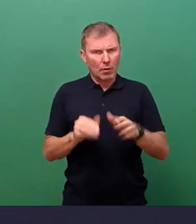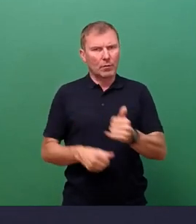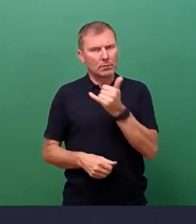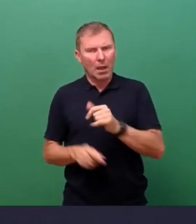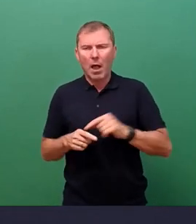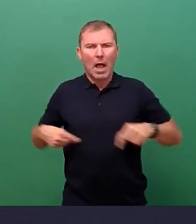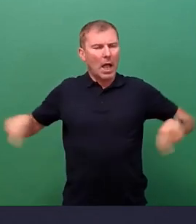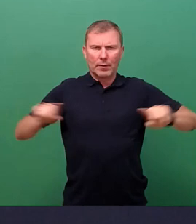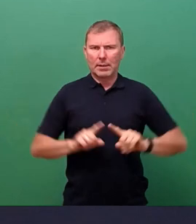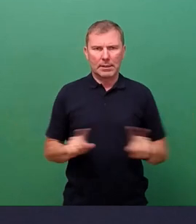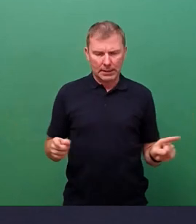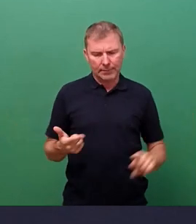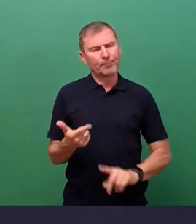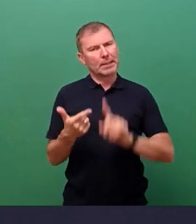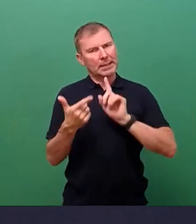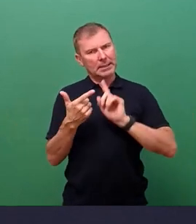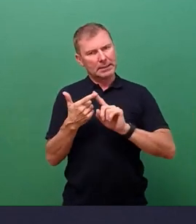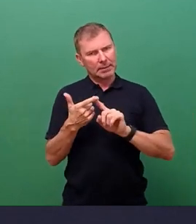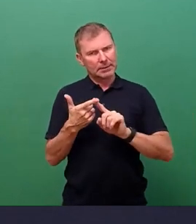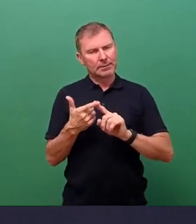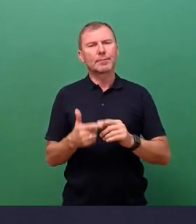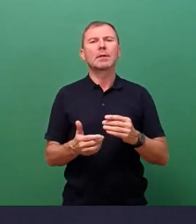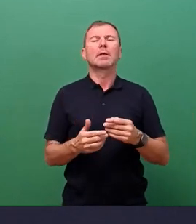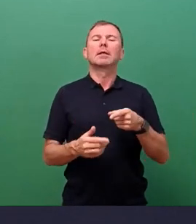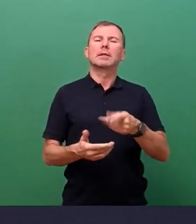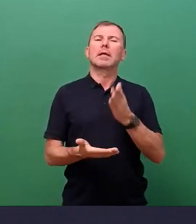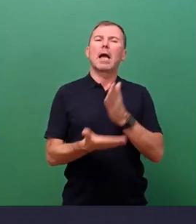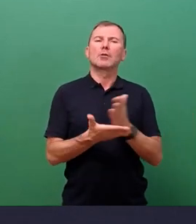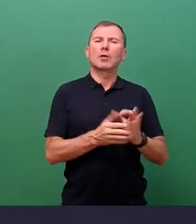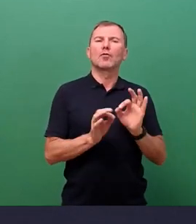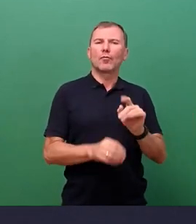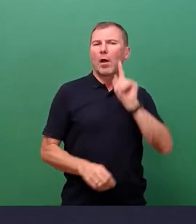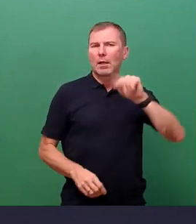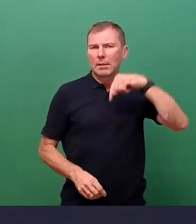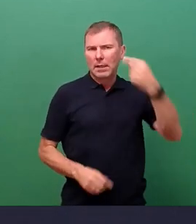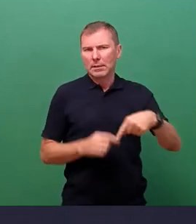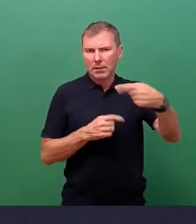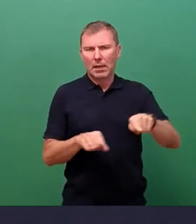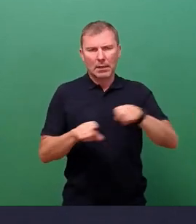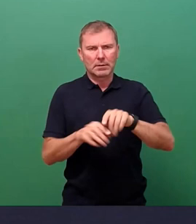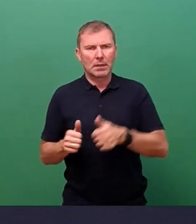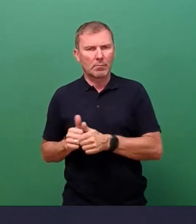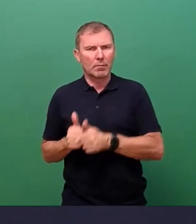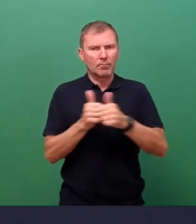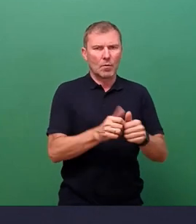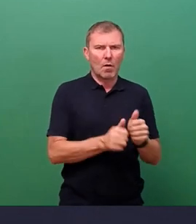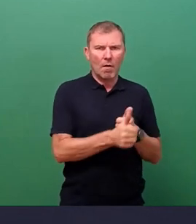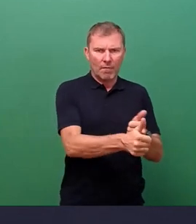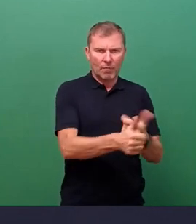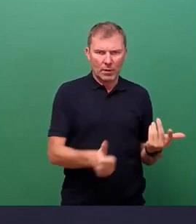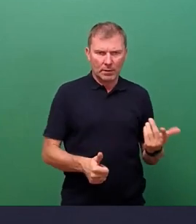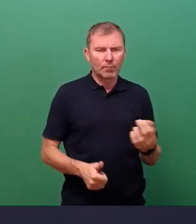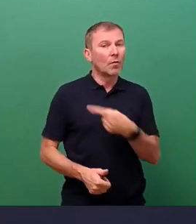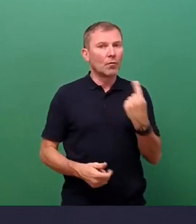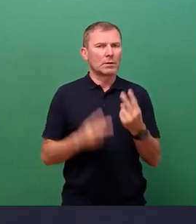Zweitens wird diese Entscheidung natürlich Leitlinie für das Vorgehen im nächsten Jahr sein. Hier wird es für uns noch wichtig